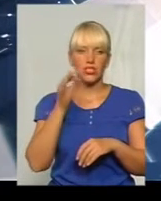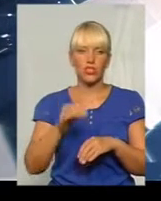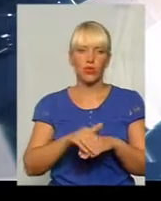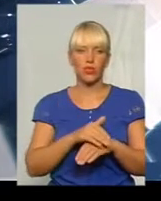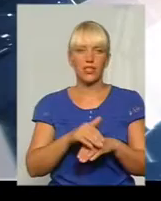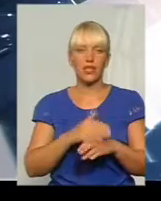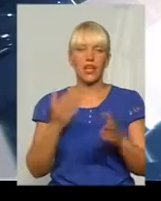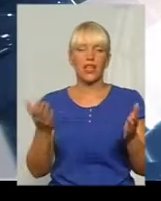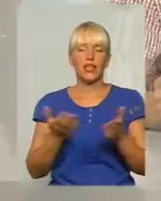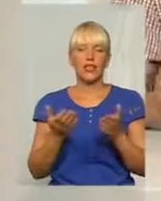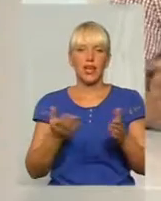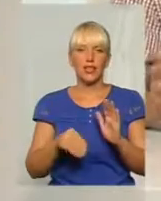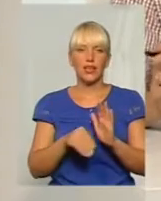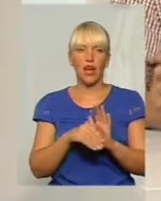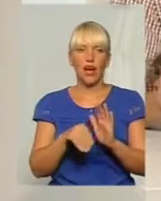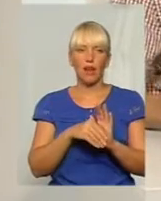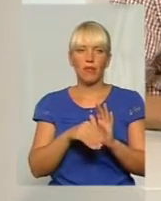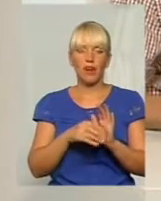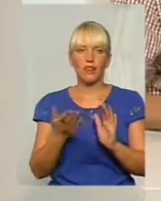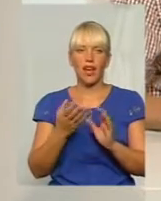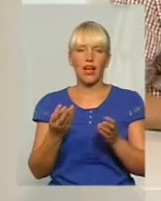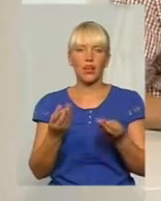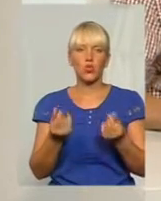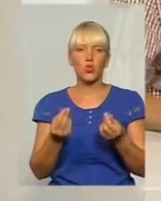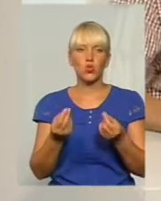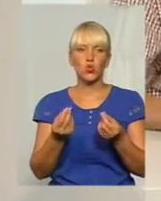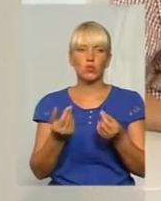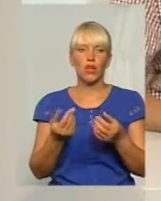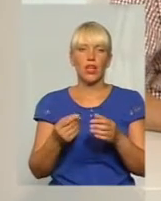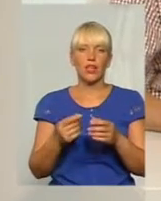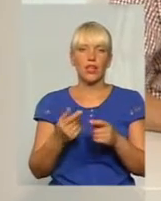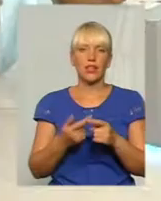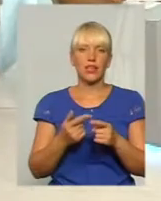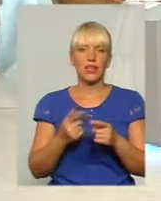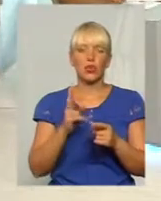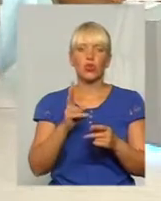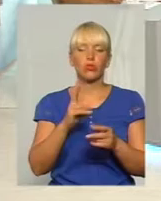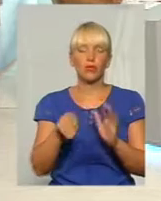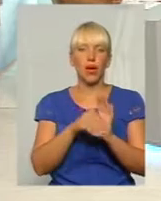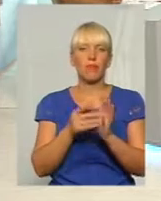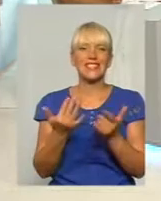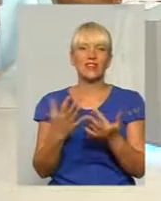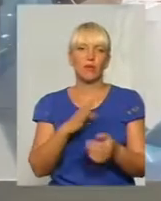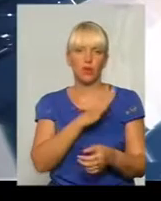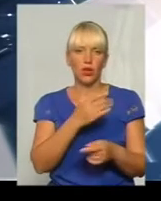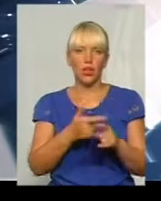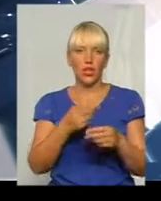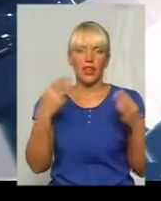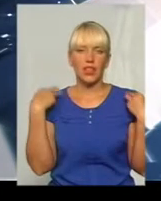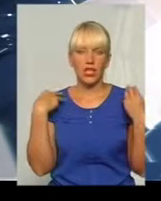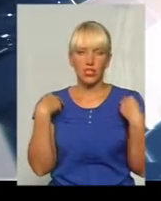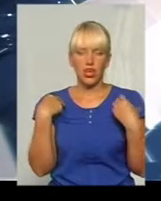а який хабар інкримінує суму хабаря інкримінує депутат обласної ради? В начальнику